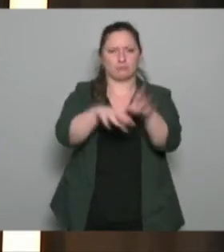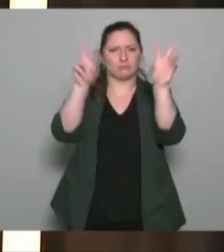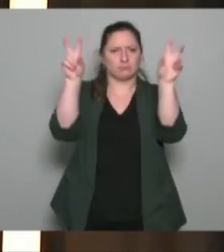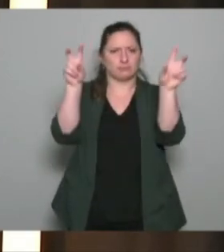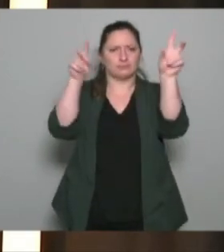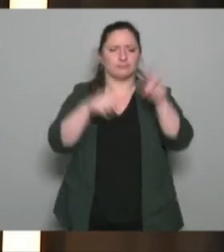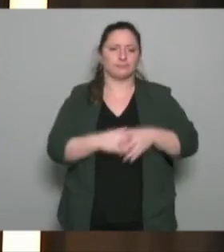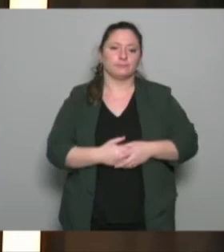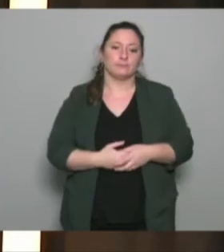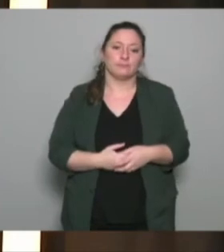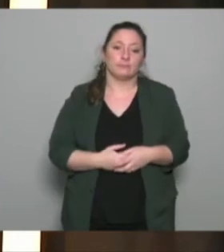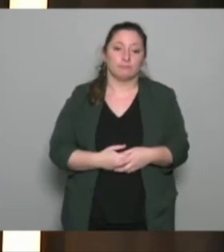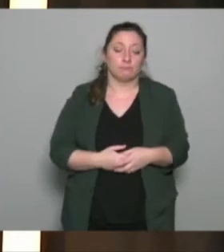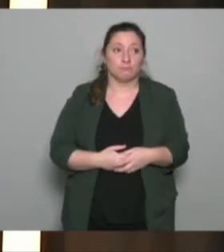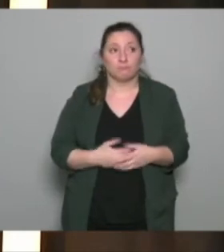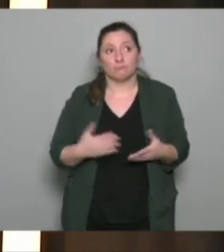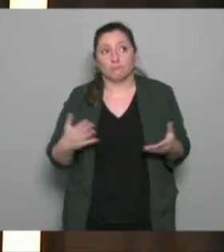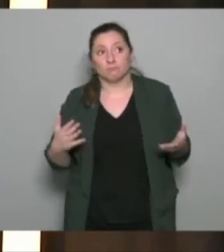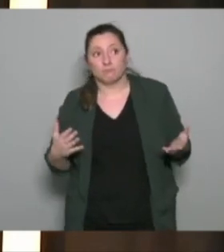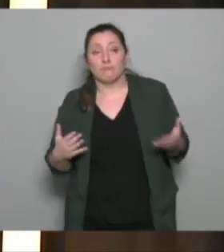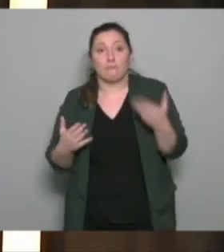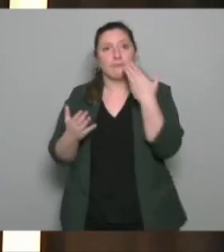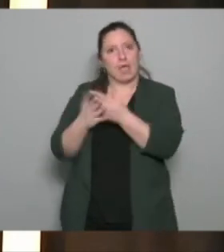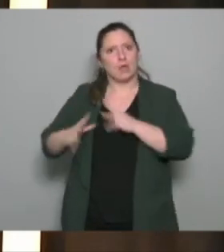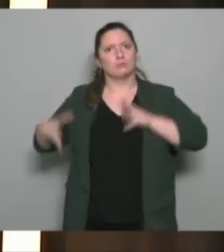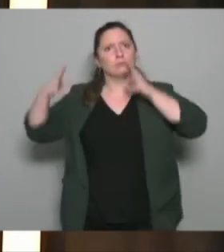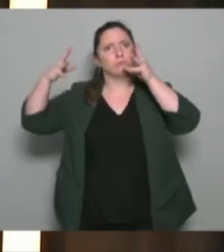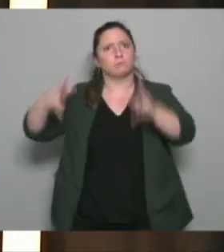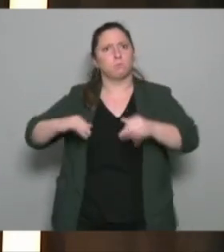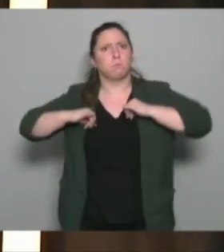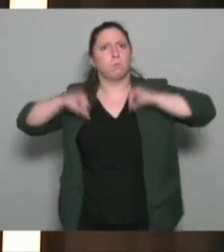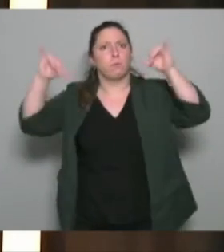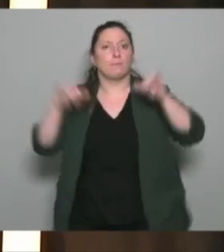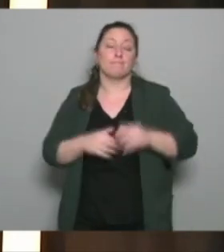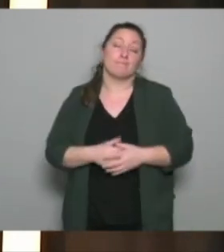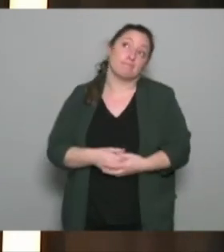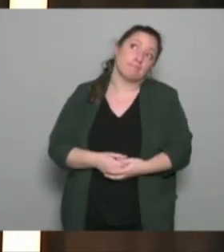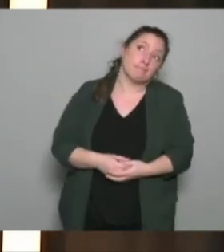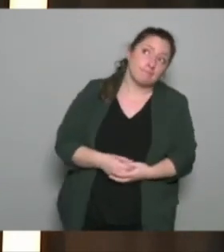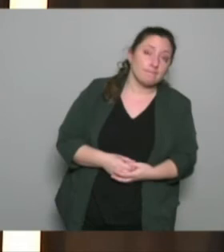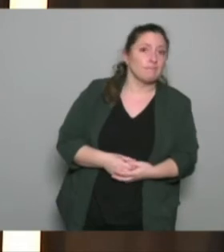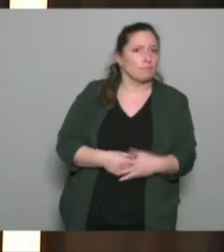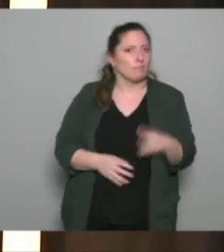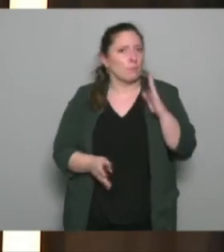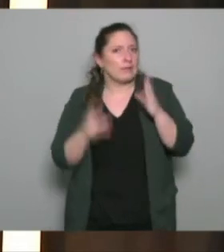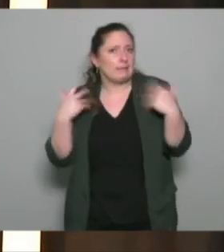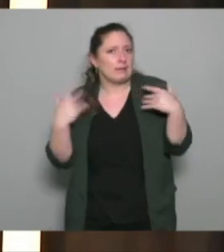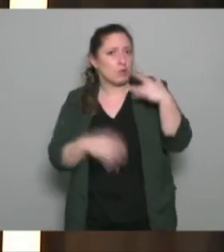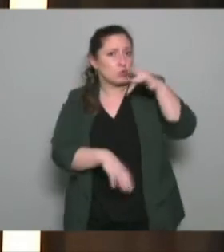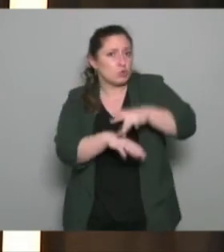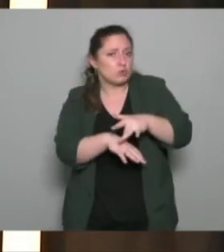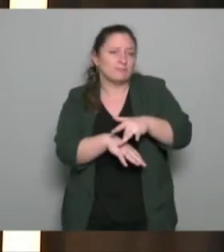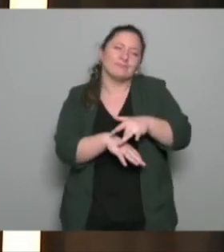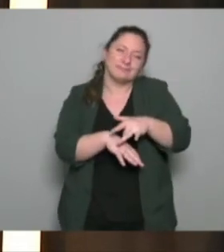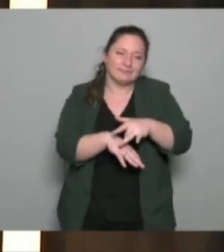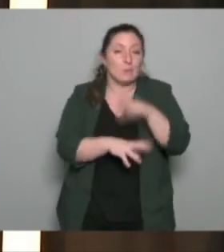c'est peut-être fait déjà mais il y a peut-être là une ouverture qui permettrait de comment